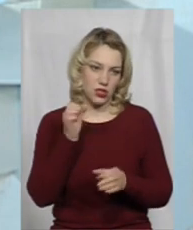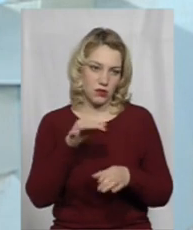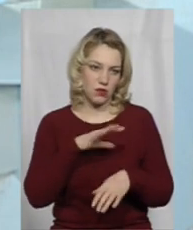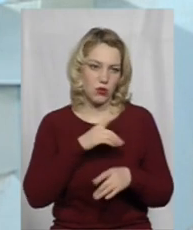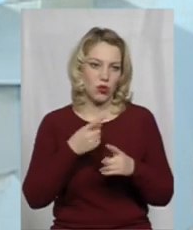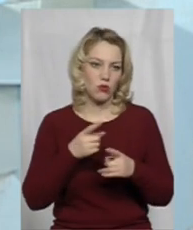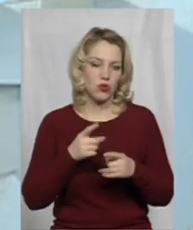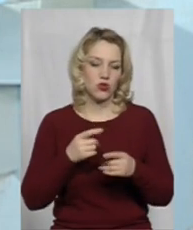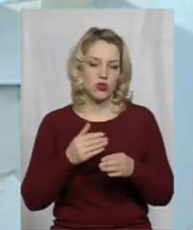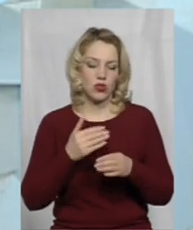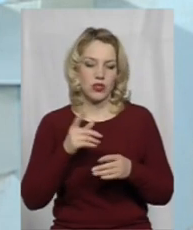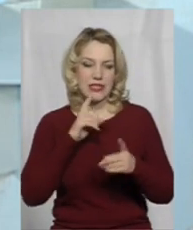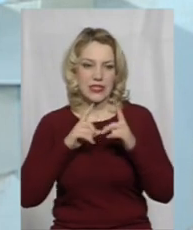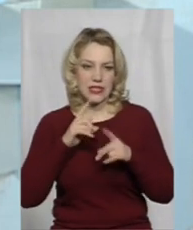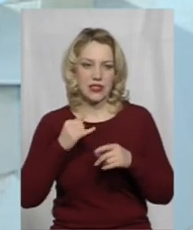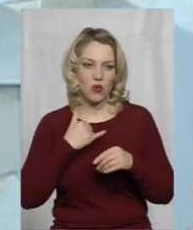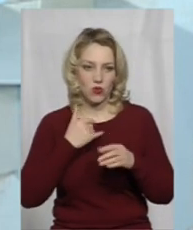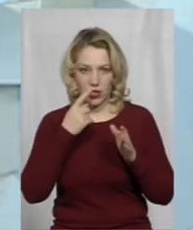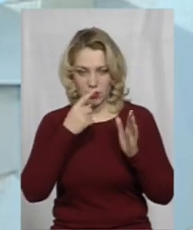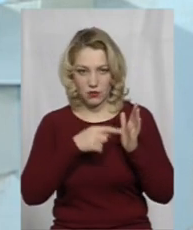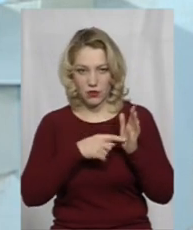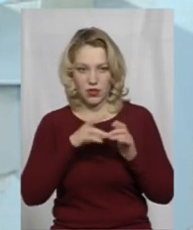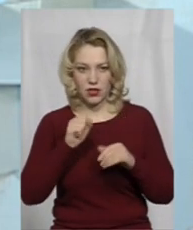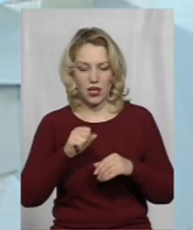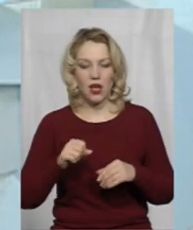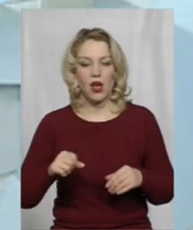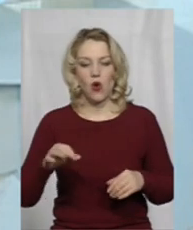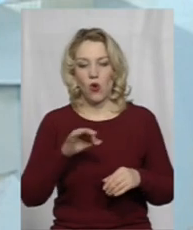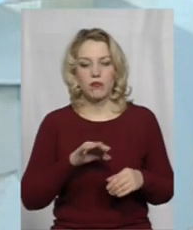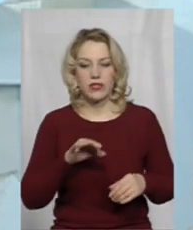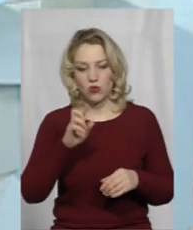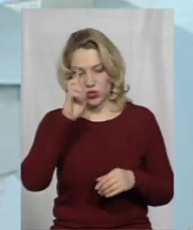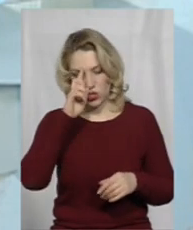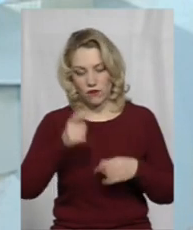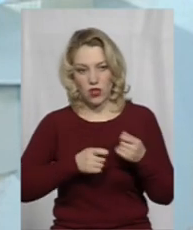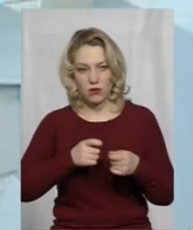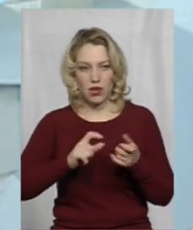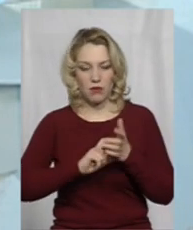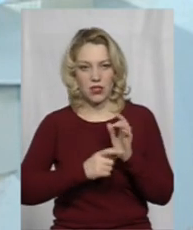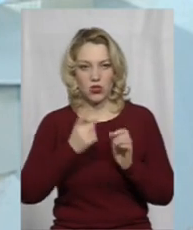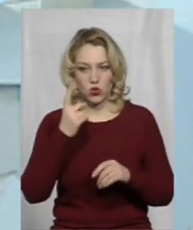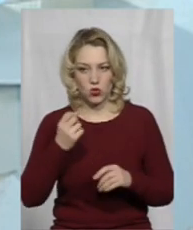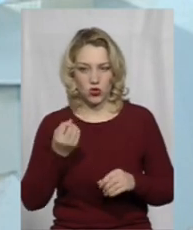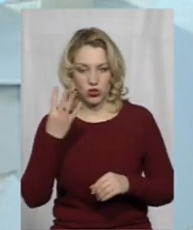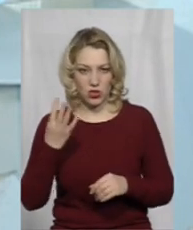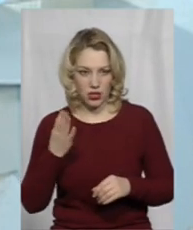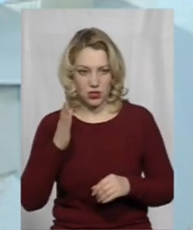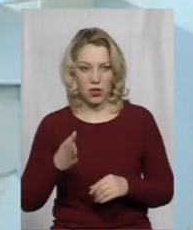левова частка засідань у проходила в приміщенні обласної державної адміністрації, особливі в кабінеті 114. Тому, скоріш за все,